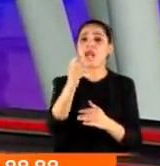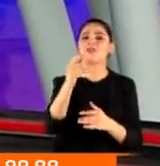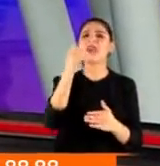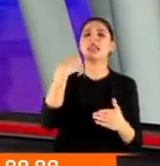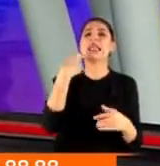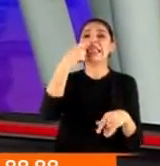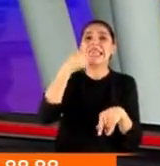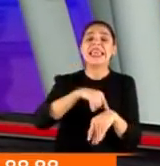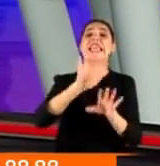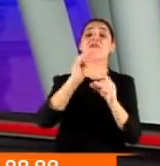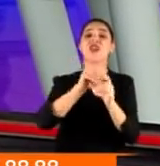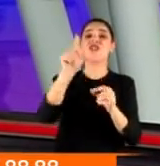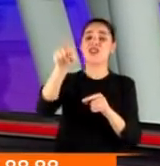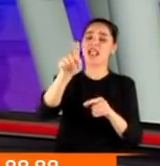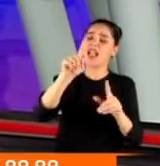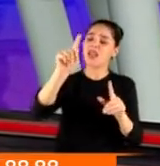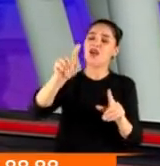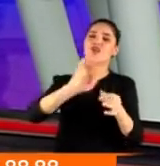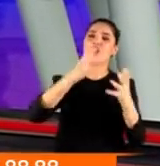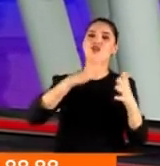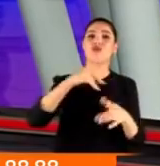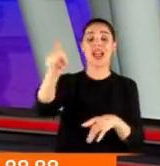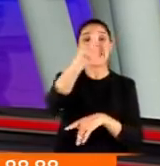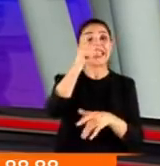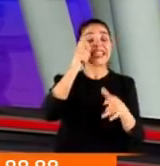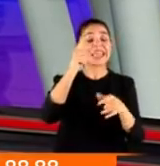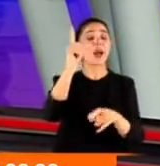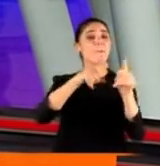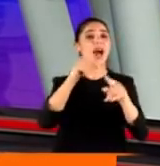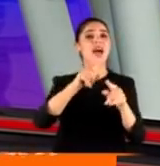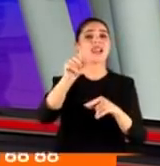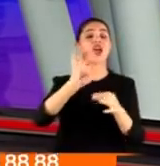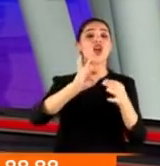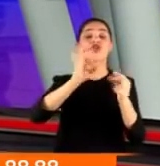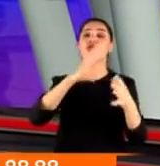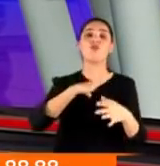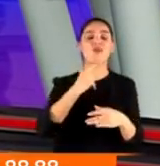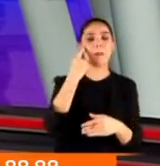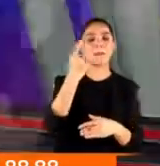kanmamak da sizin elinizde. Sadece dikkat edeceğiniz birkaç husus var. Bakın neler.